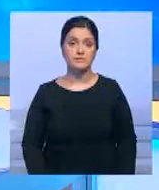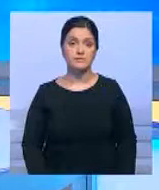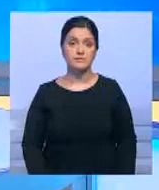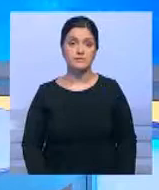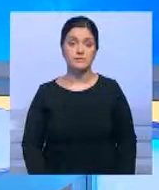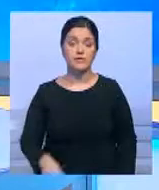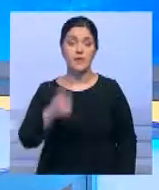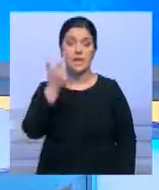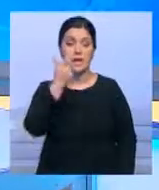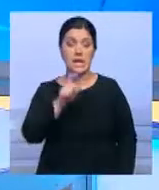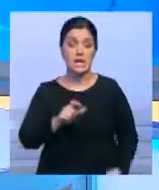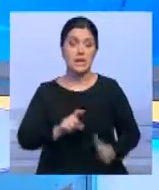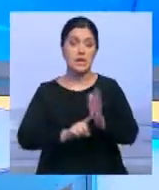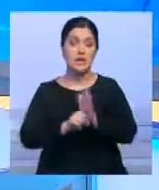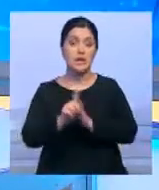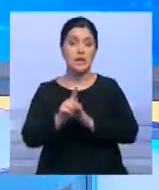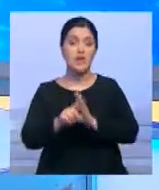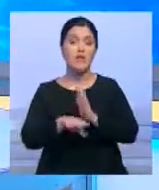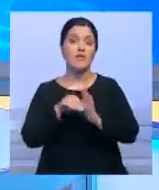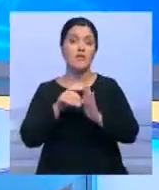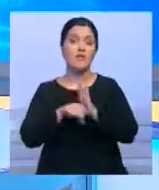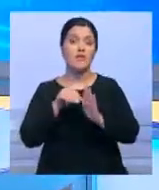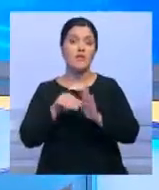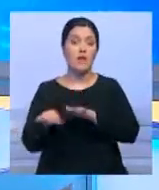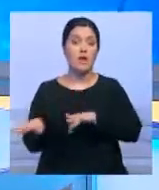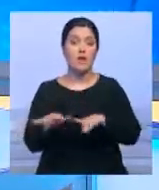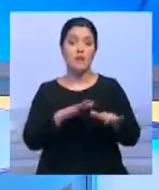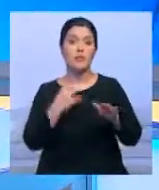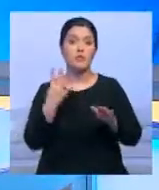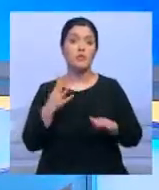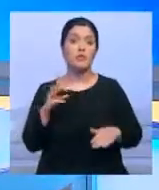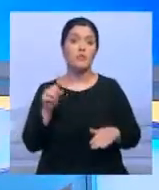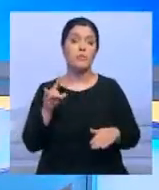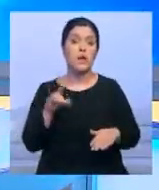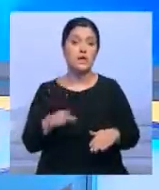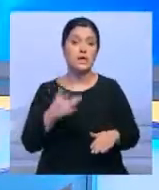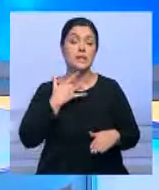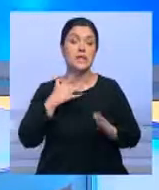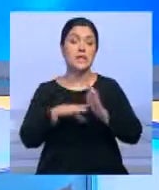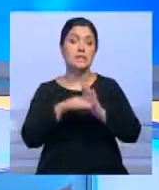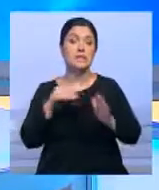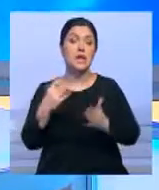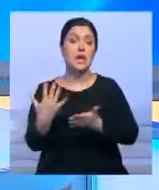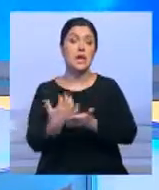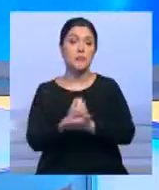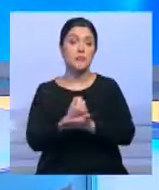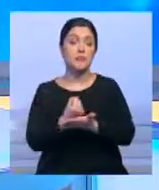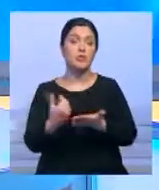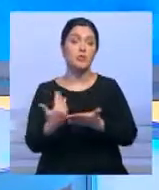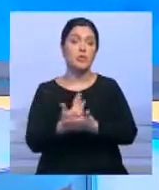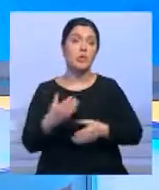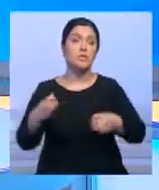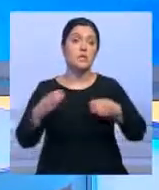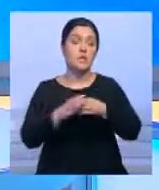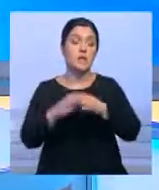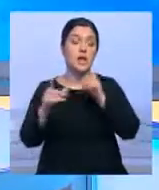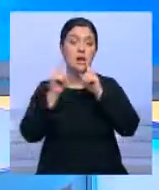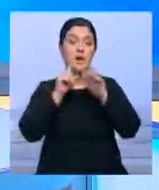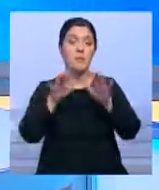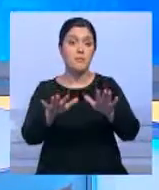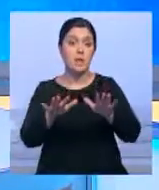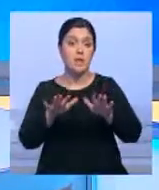В Италии начинается предвыборная кампания. 4 марта голосование определит новый состав национального парламента.